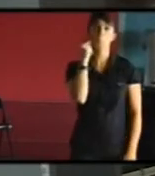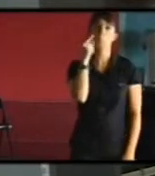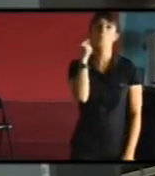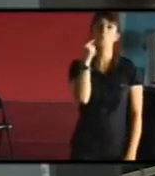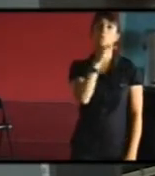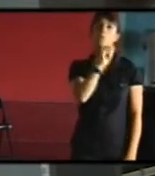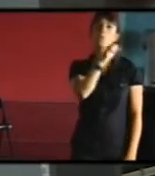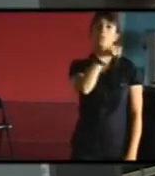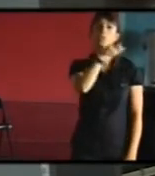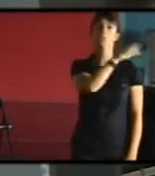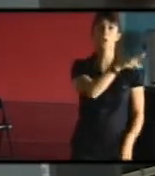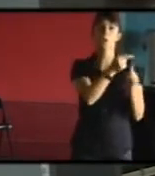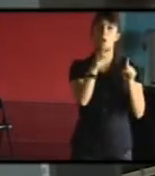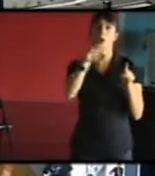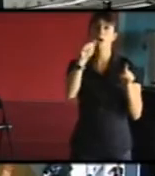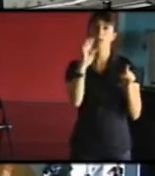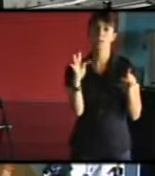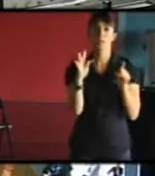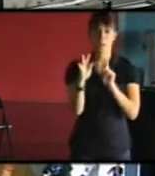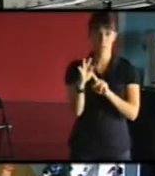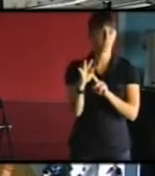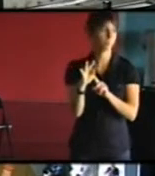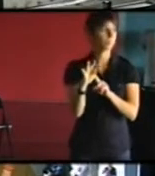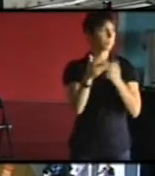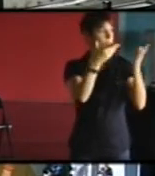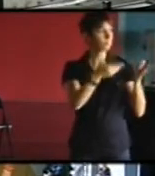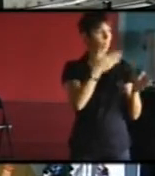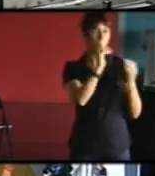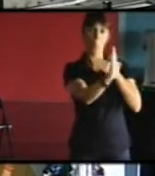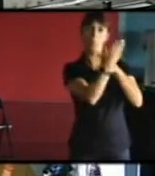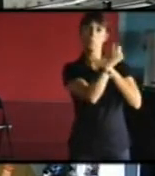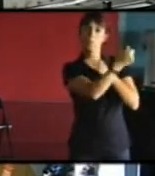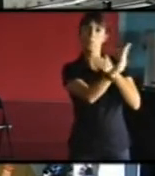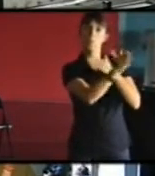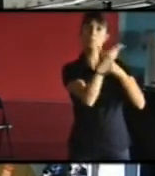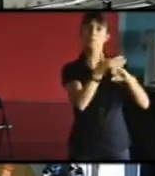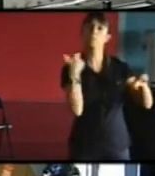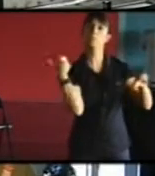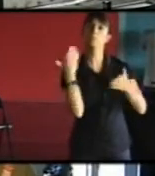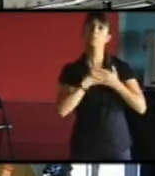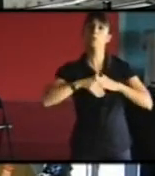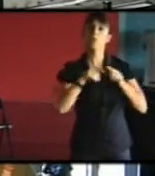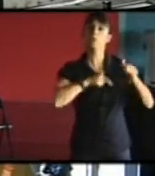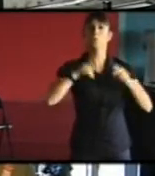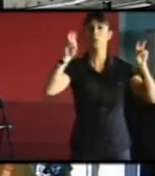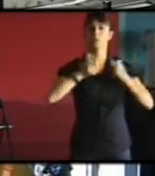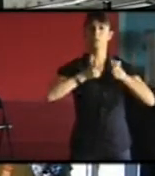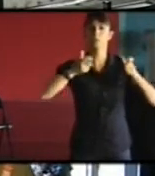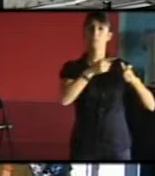poser un peu le débat à travers une étude qui est réalisée dans son laboratoire, sur